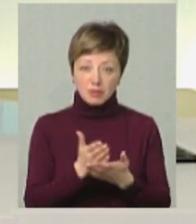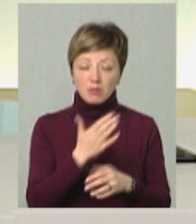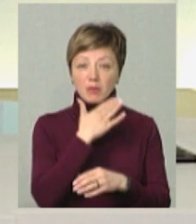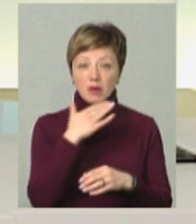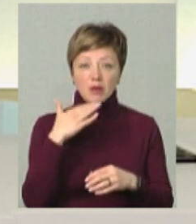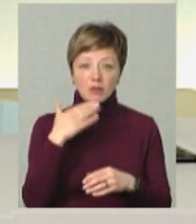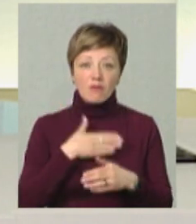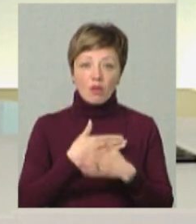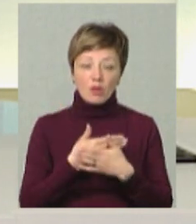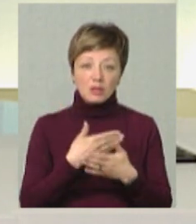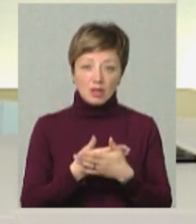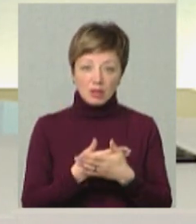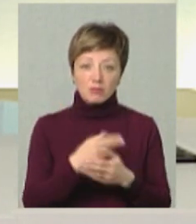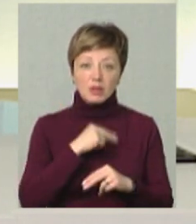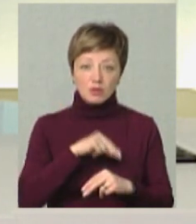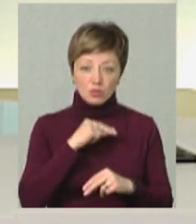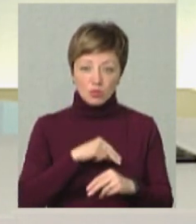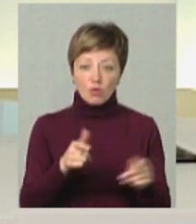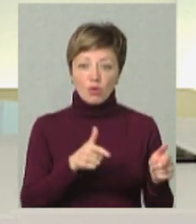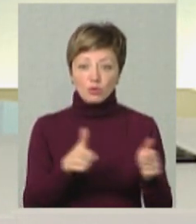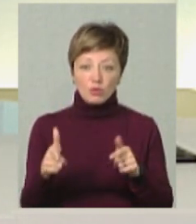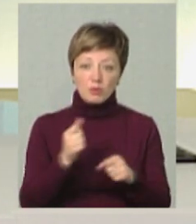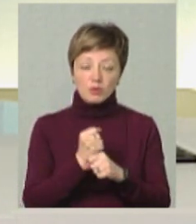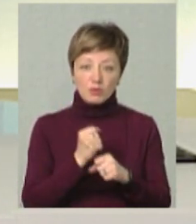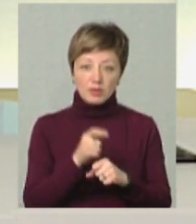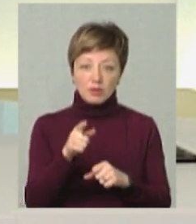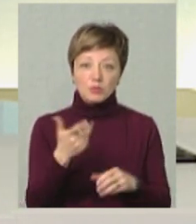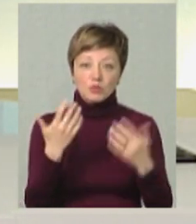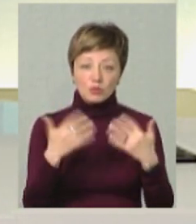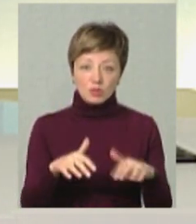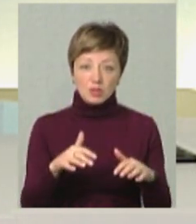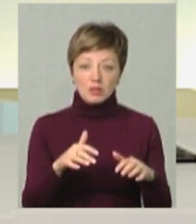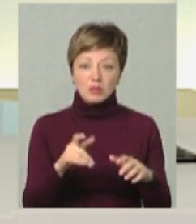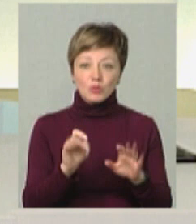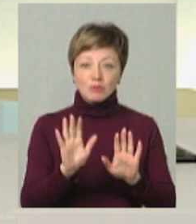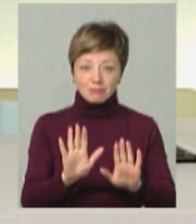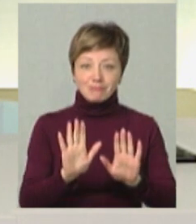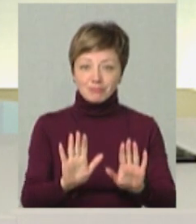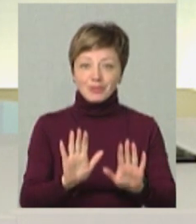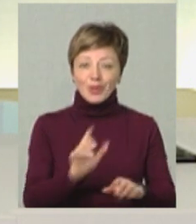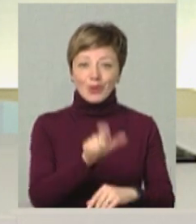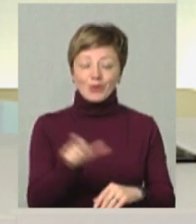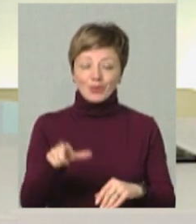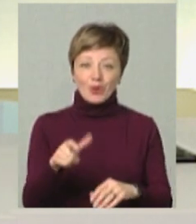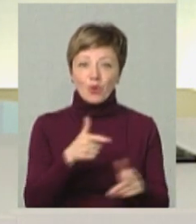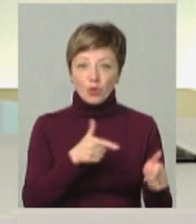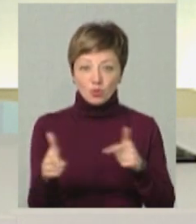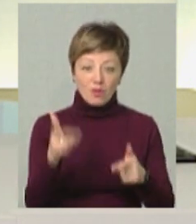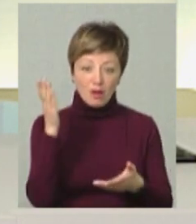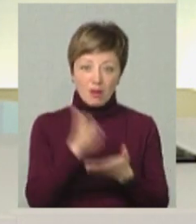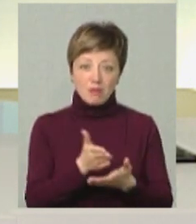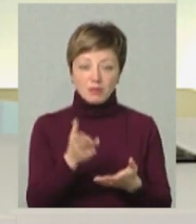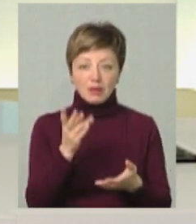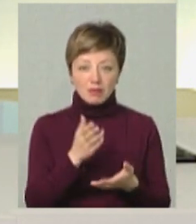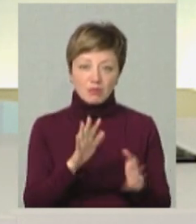велика кількість волонтерів працюють, готові працювати, їх там вже певним чином трохи стримують, тому що люди готові, аби, але є